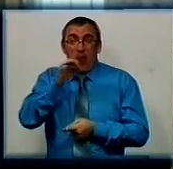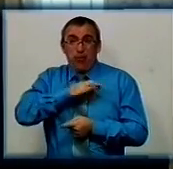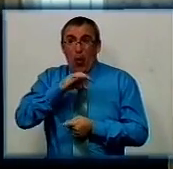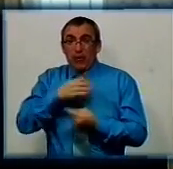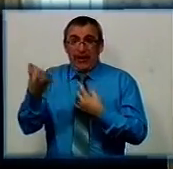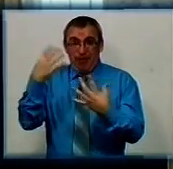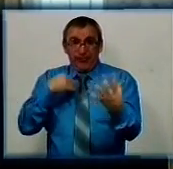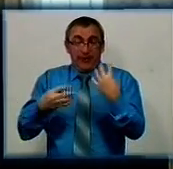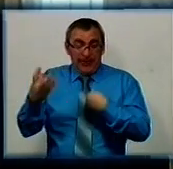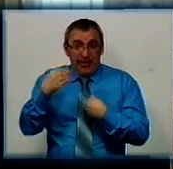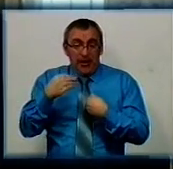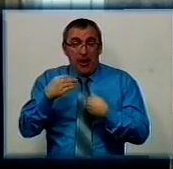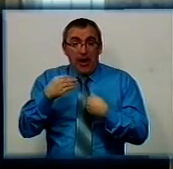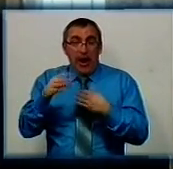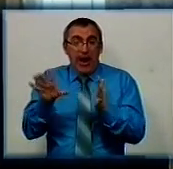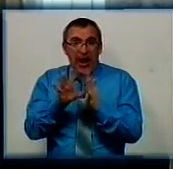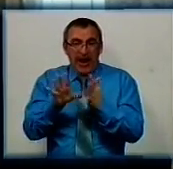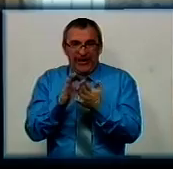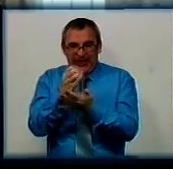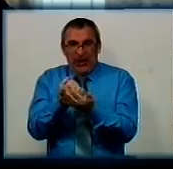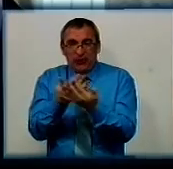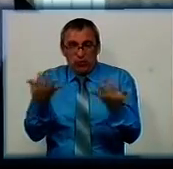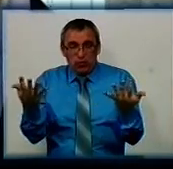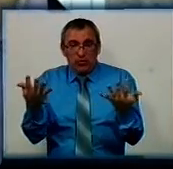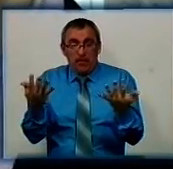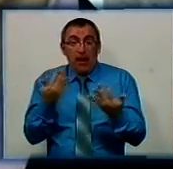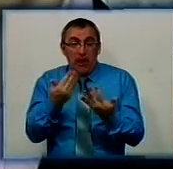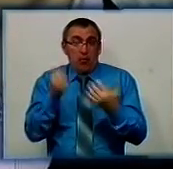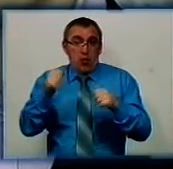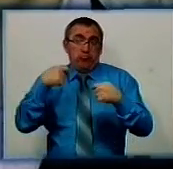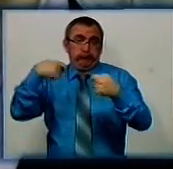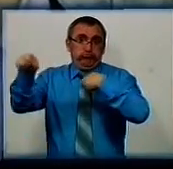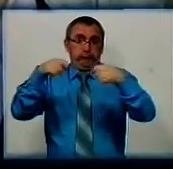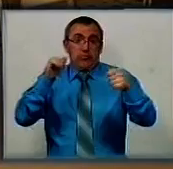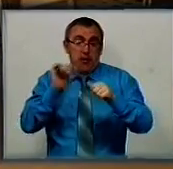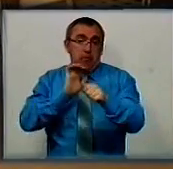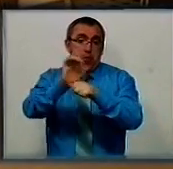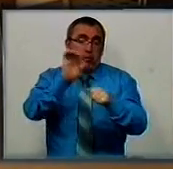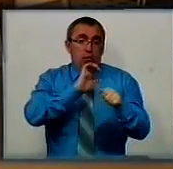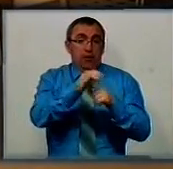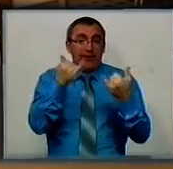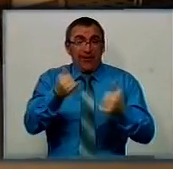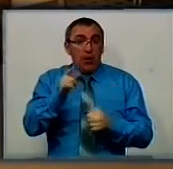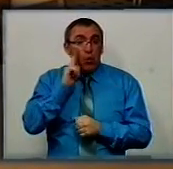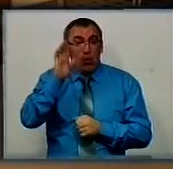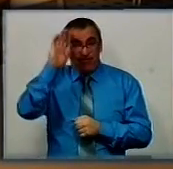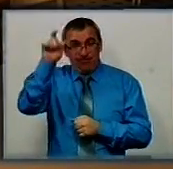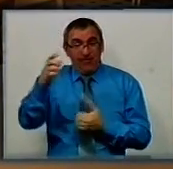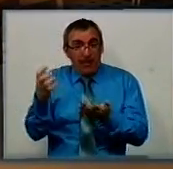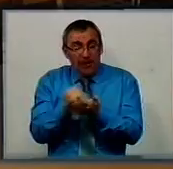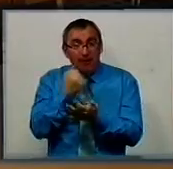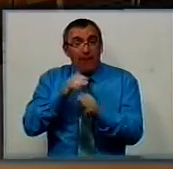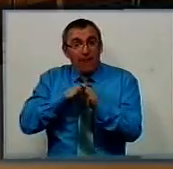енергетичних ресурсів, в її продавця і поставщика. Нині юному винахіднику пропонують